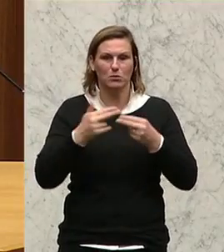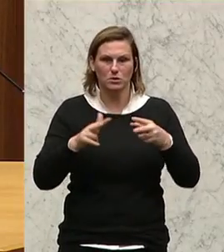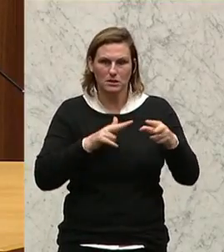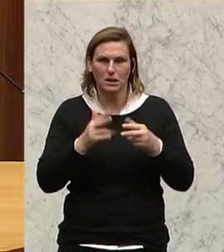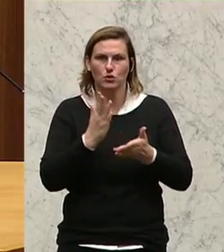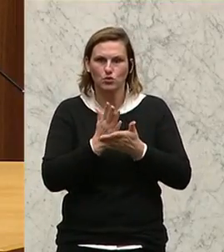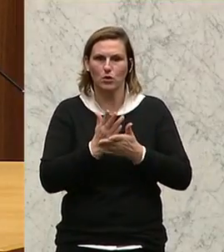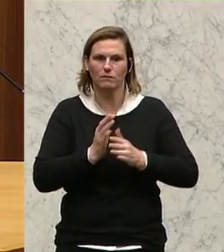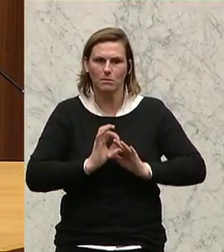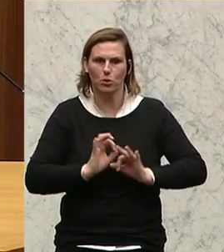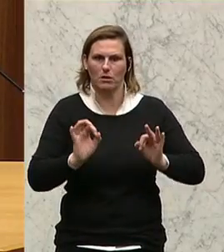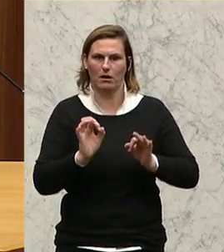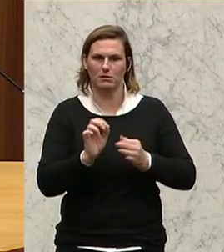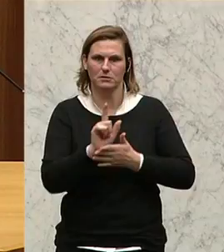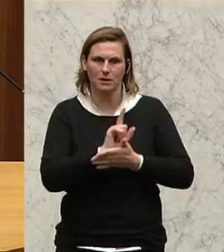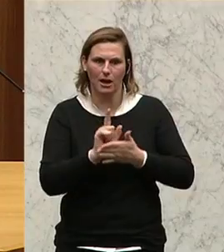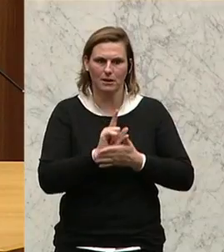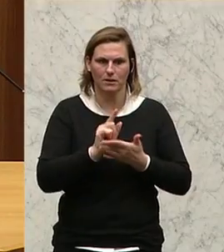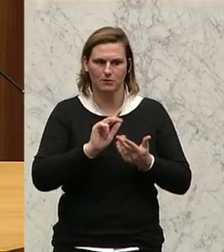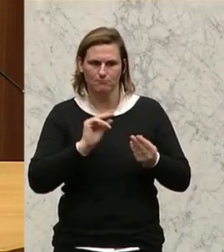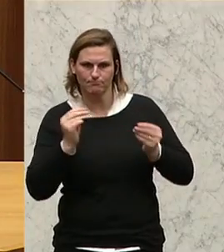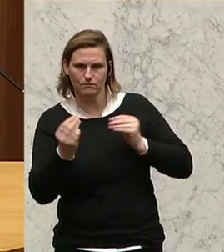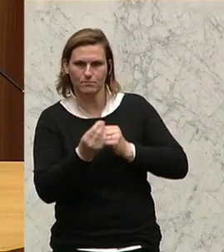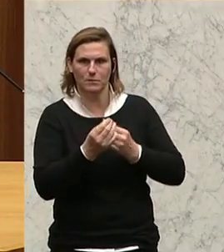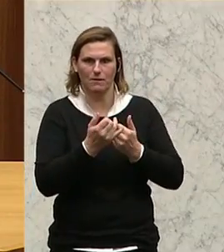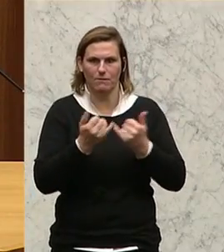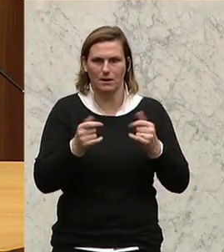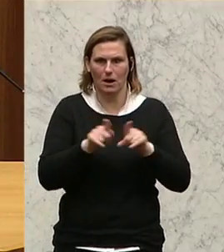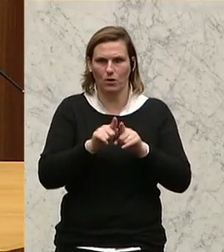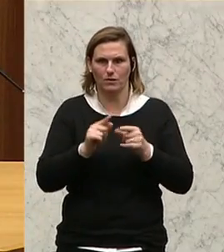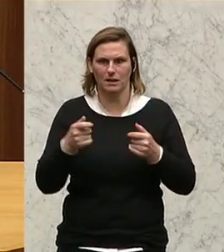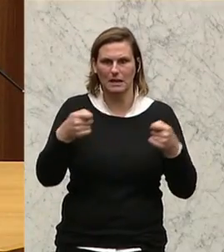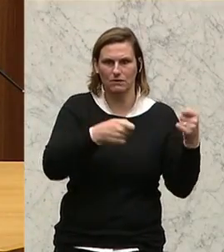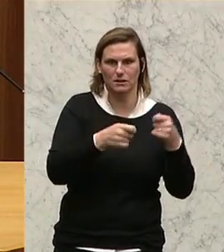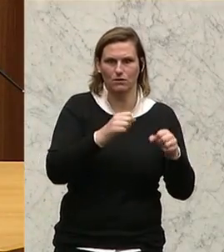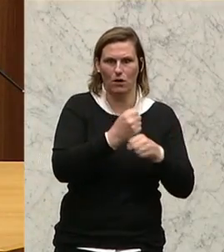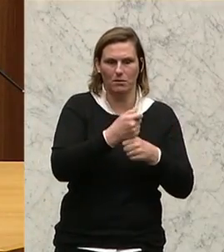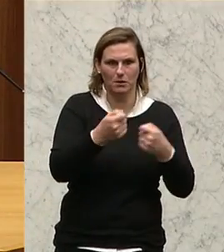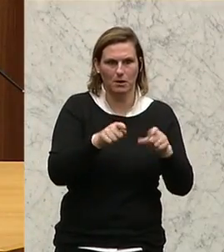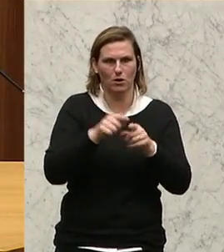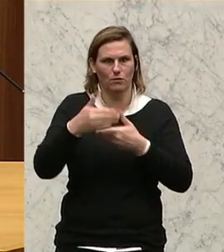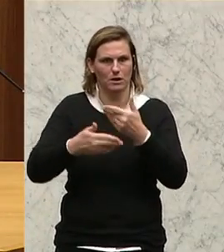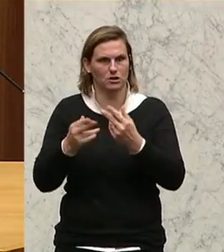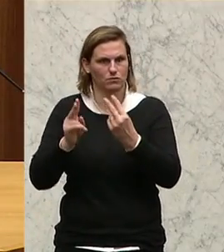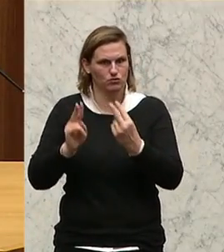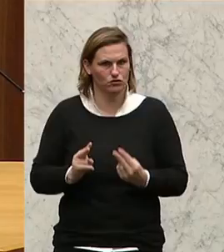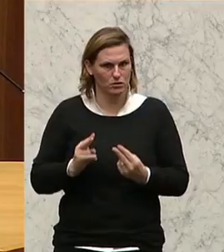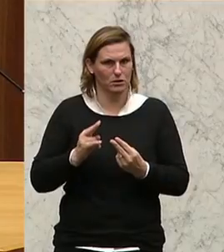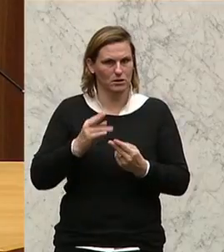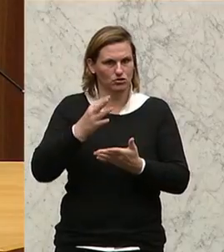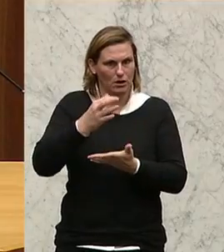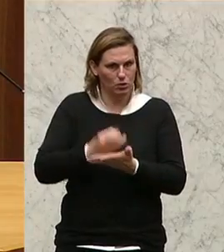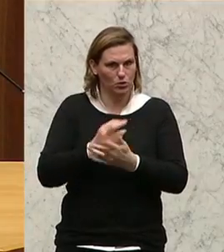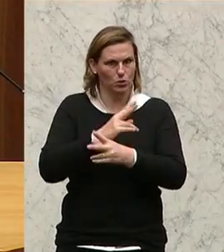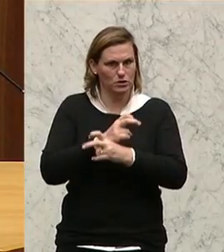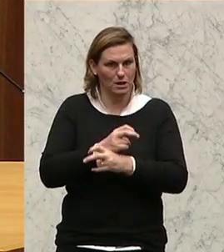der Zeit erkannt und investiert in die Zukunft des österreichischen Arbeitsmarktes und somit auch in den österreichischen Wirtschaftsstandorten. Und mein Dank gilt